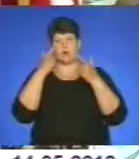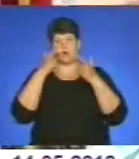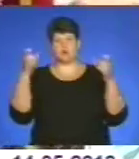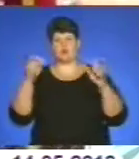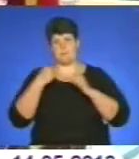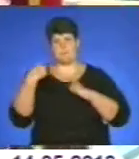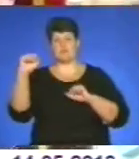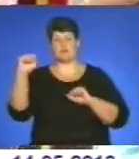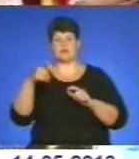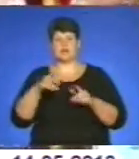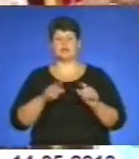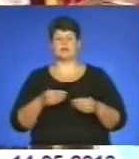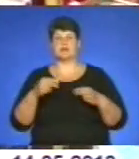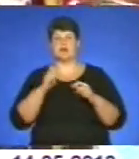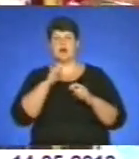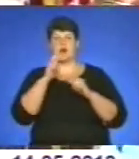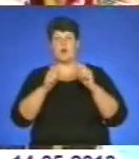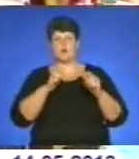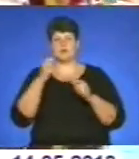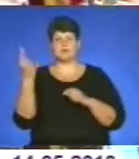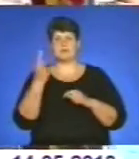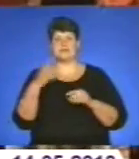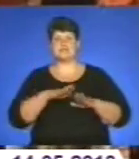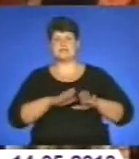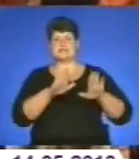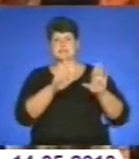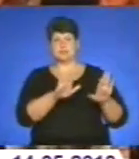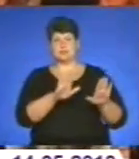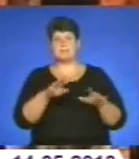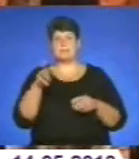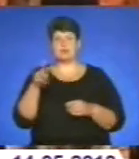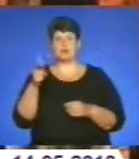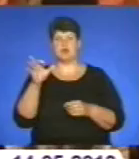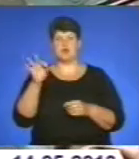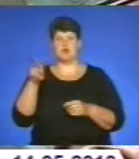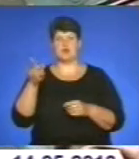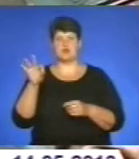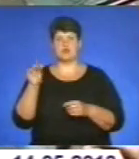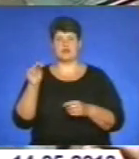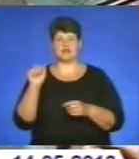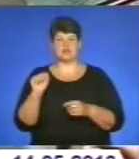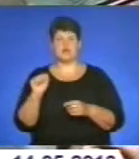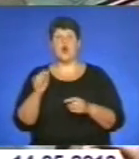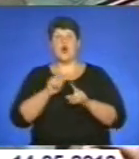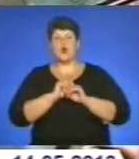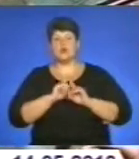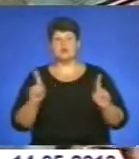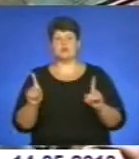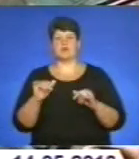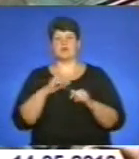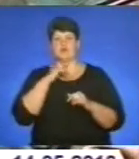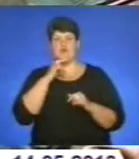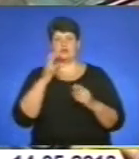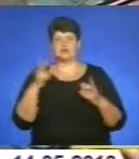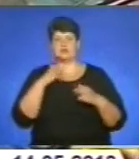Їх нагороджує перший заступник голови облдержадміністрації Микола Головач. Особливу увагу потрібно звертати на створення